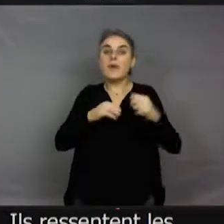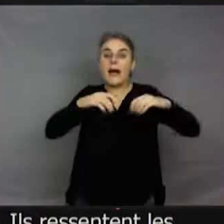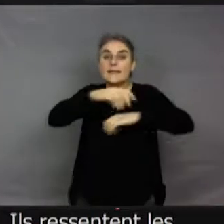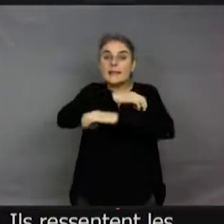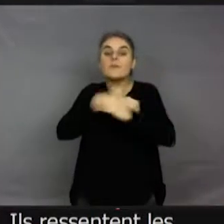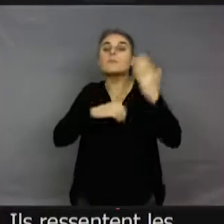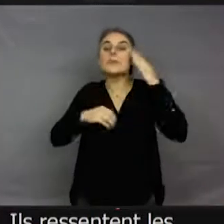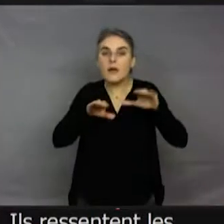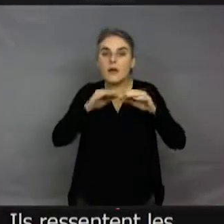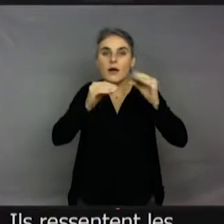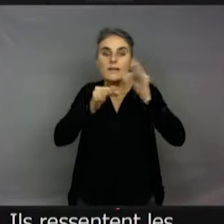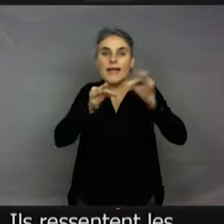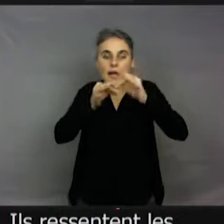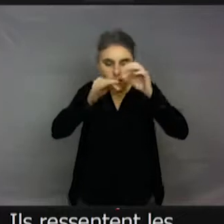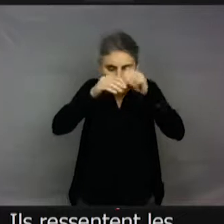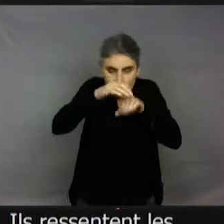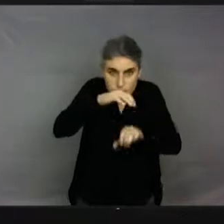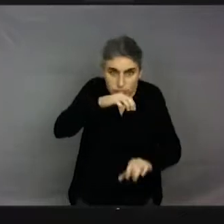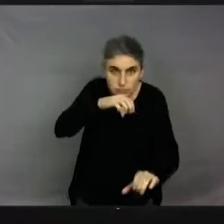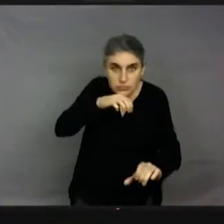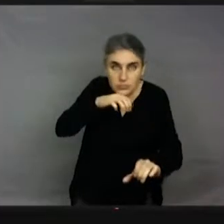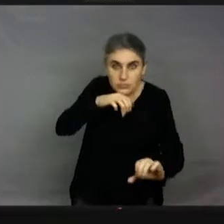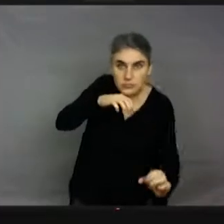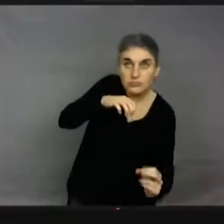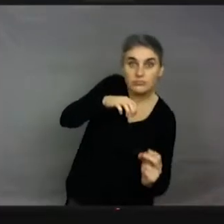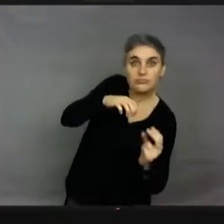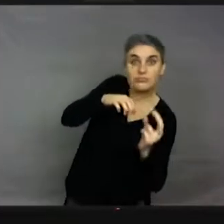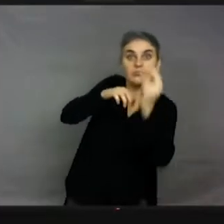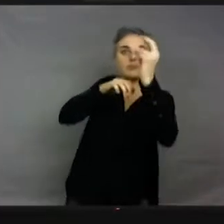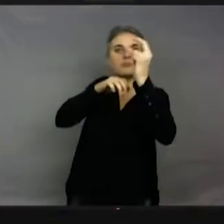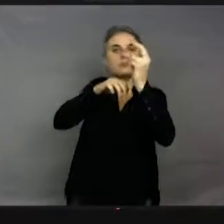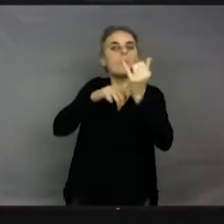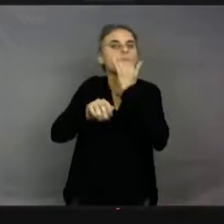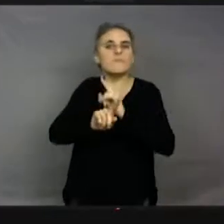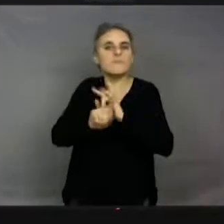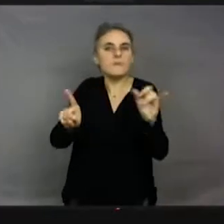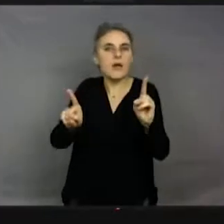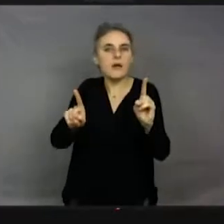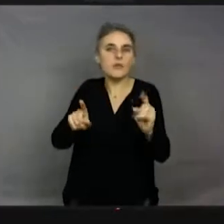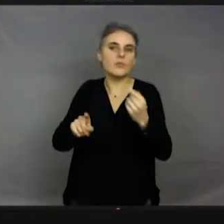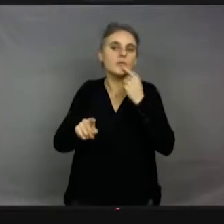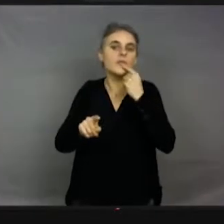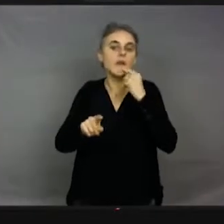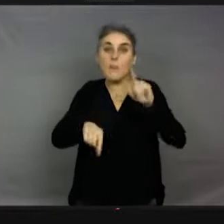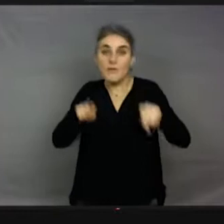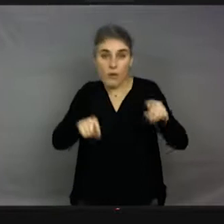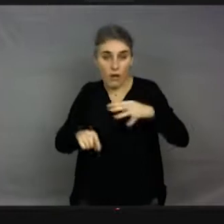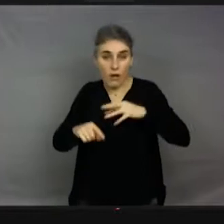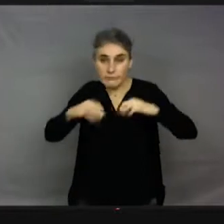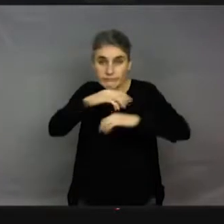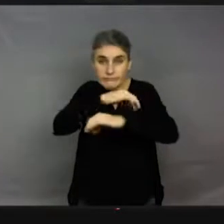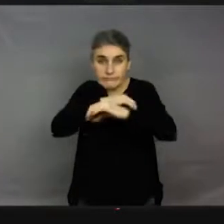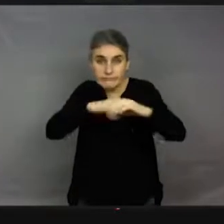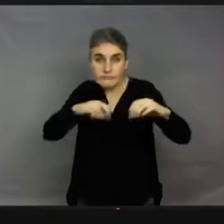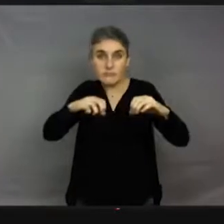sûr quand on veut ressortir d'aller vers le haut et de ne pas aller vers le centre de la Terre. Donc là, y a des poils parfois qui une petite boule au bout qui sont attirés vers le centre de la Terre.